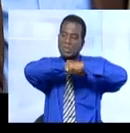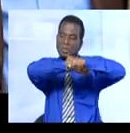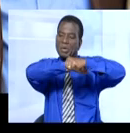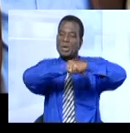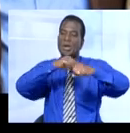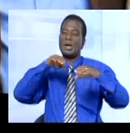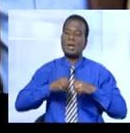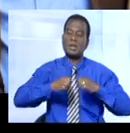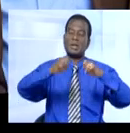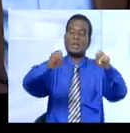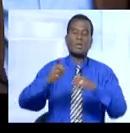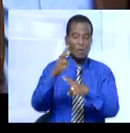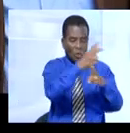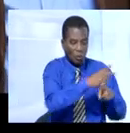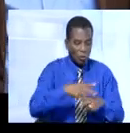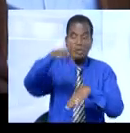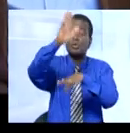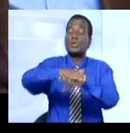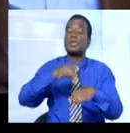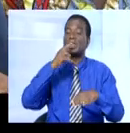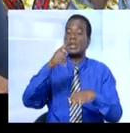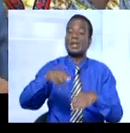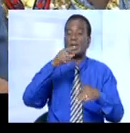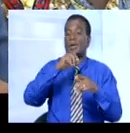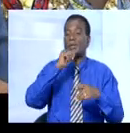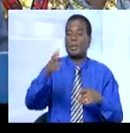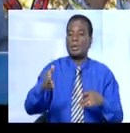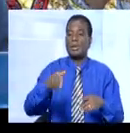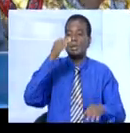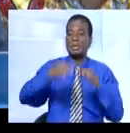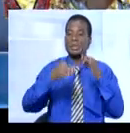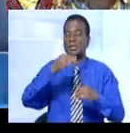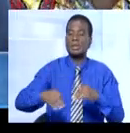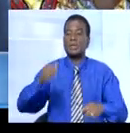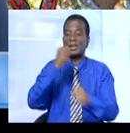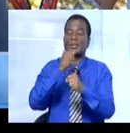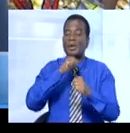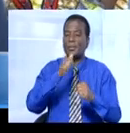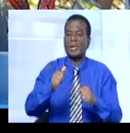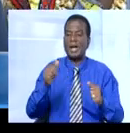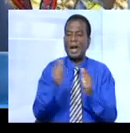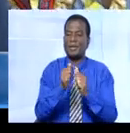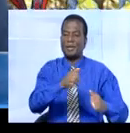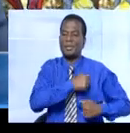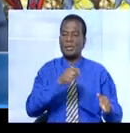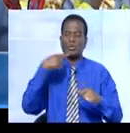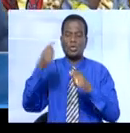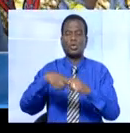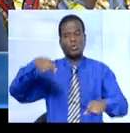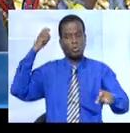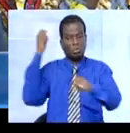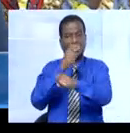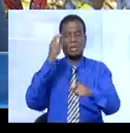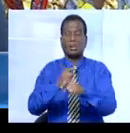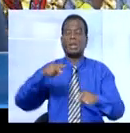en essayant de veiller sur ce qu'il y a dans le normal. Si on ne collabore pas avec nos forces de l'ordre, on sera toujours attaqué. Donc nous allons